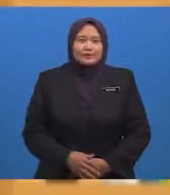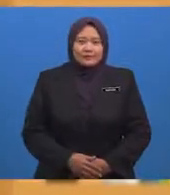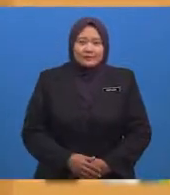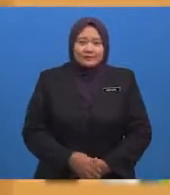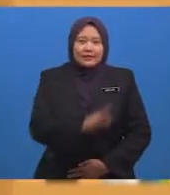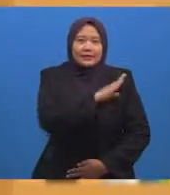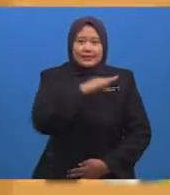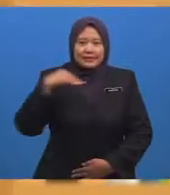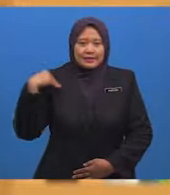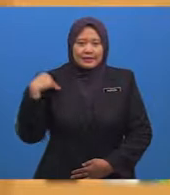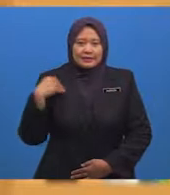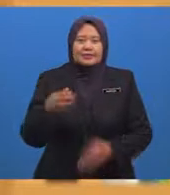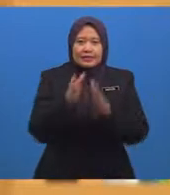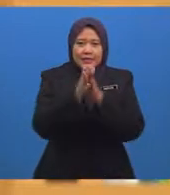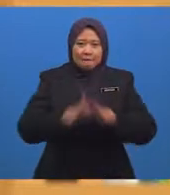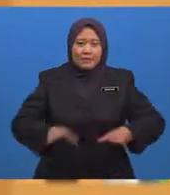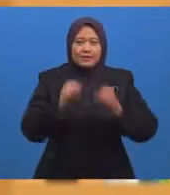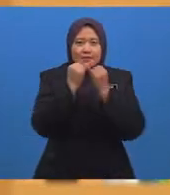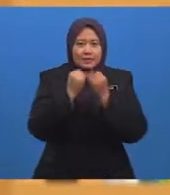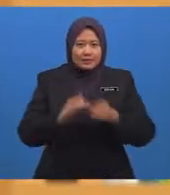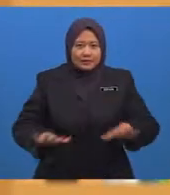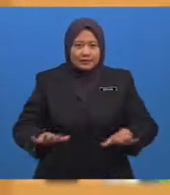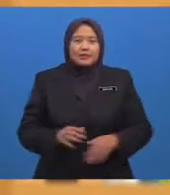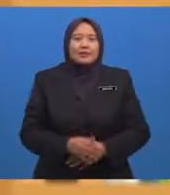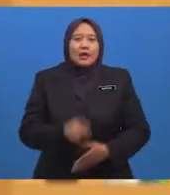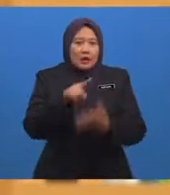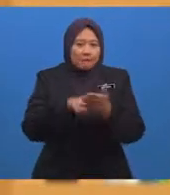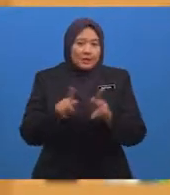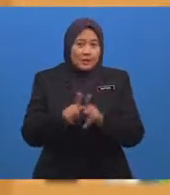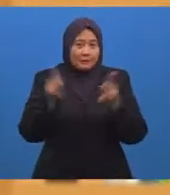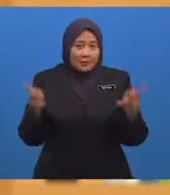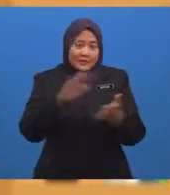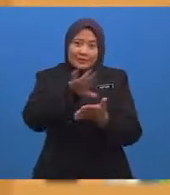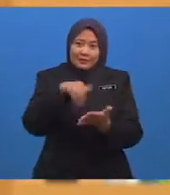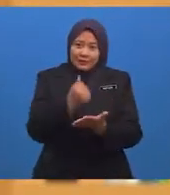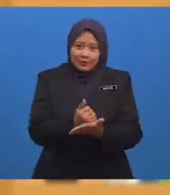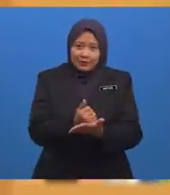Terima kasih kerana menonton!